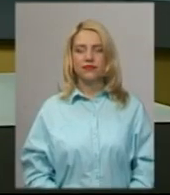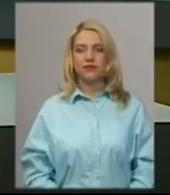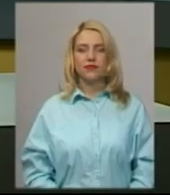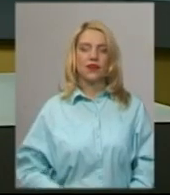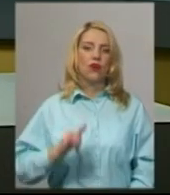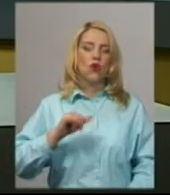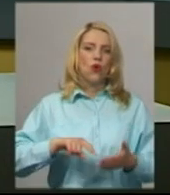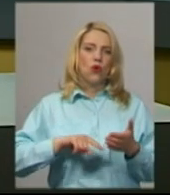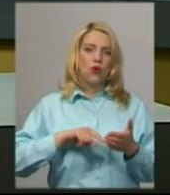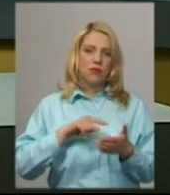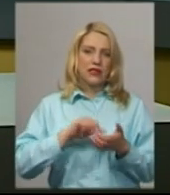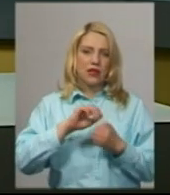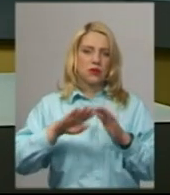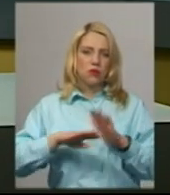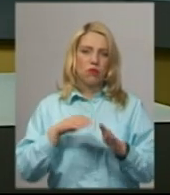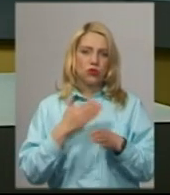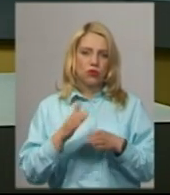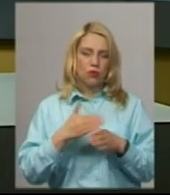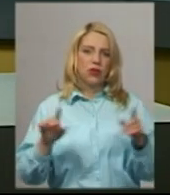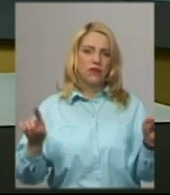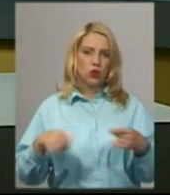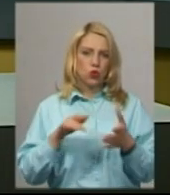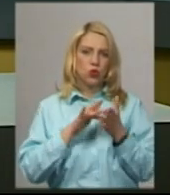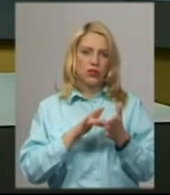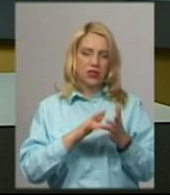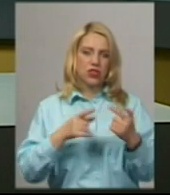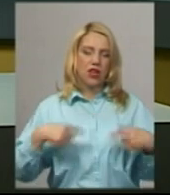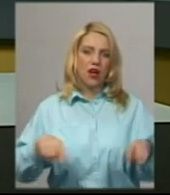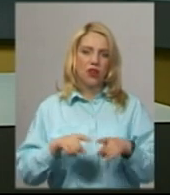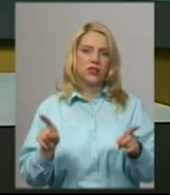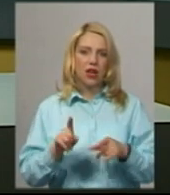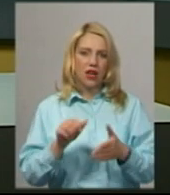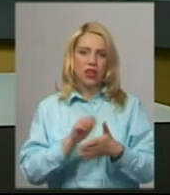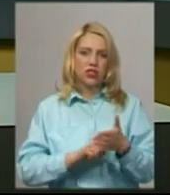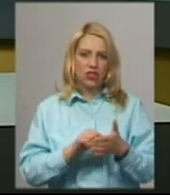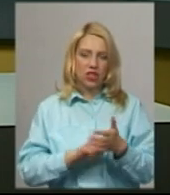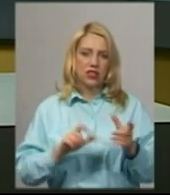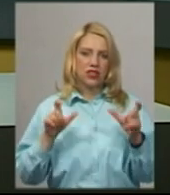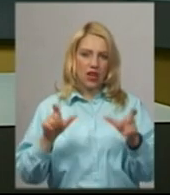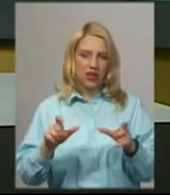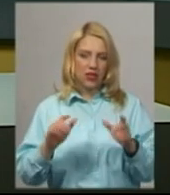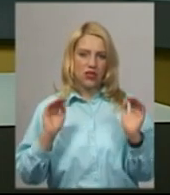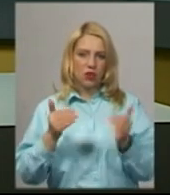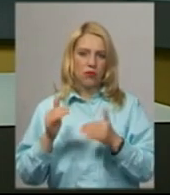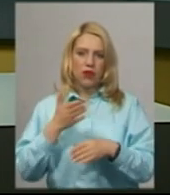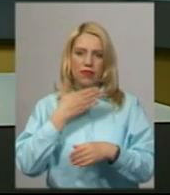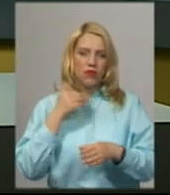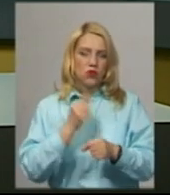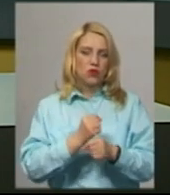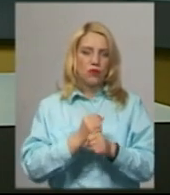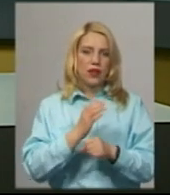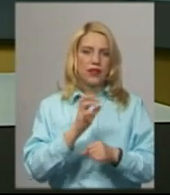У Кам'янці-Подільському поступово відновлюється туристична галузь, яка через карантинні обмеження не функціонувала з березня.